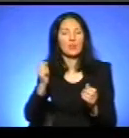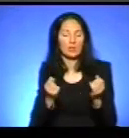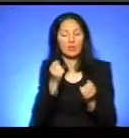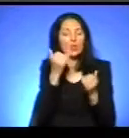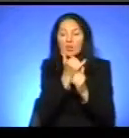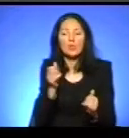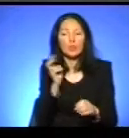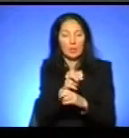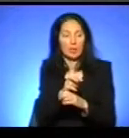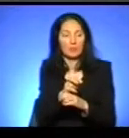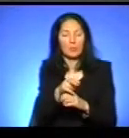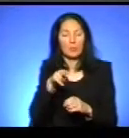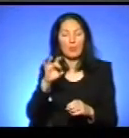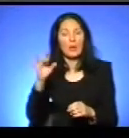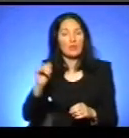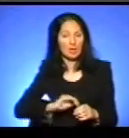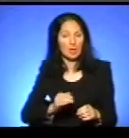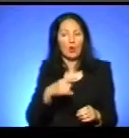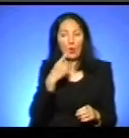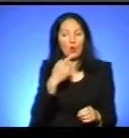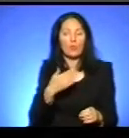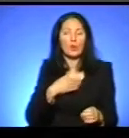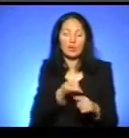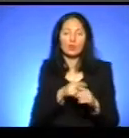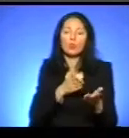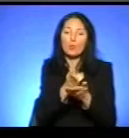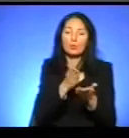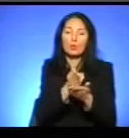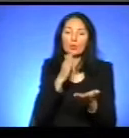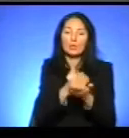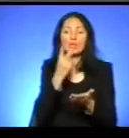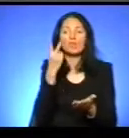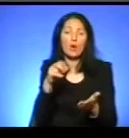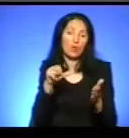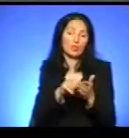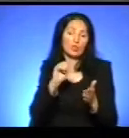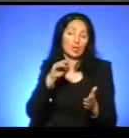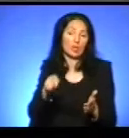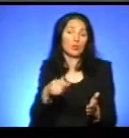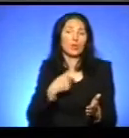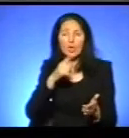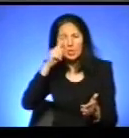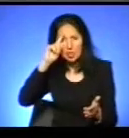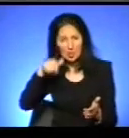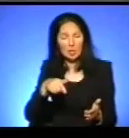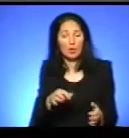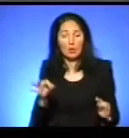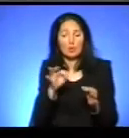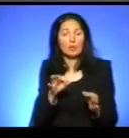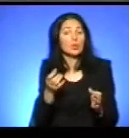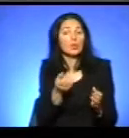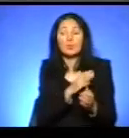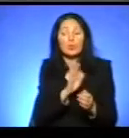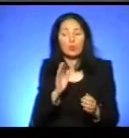Він каже, в мене, каже, от на цьому маршруті, власне, є якраз їх тільки два тих учасника бойових дій. Каже, я їх знаю, каже, ніколи не виникало